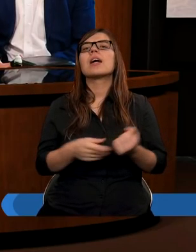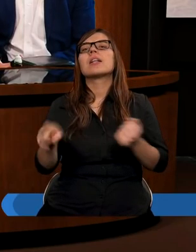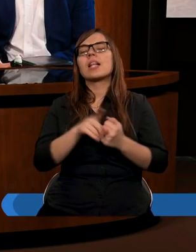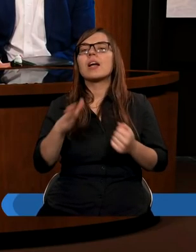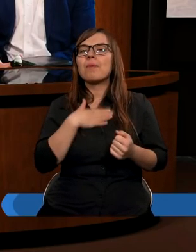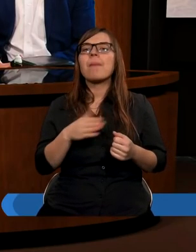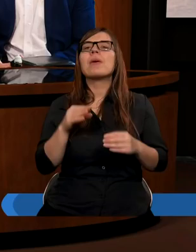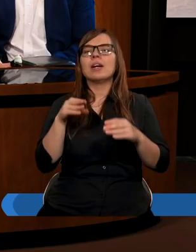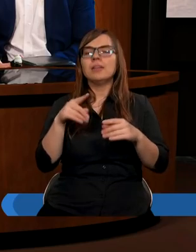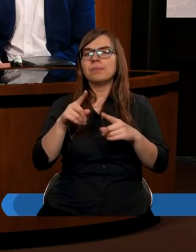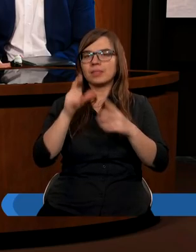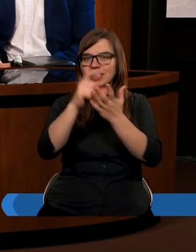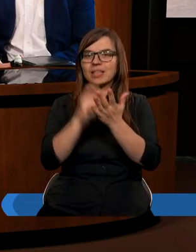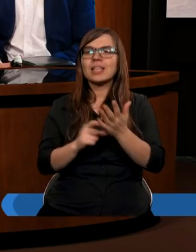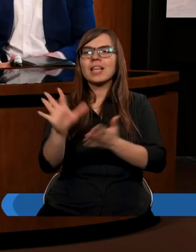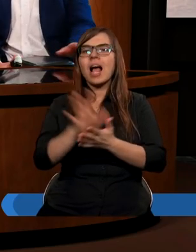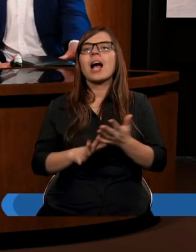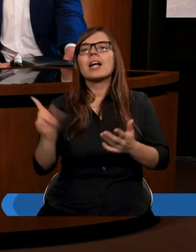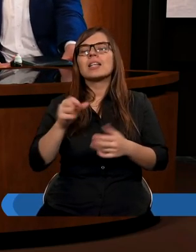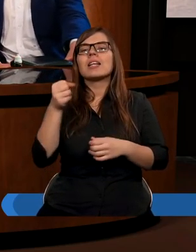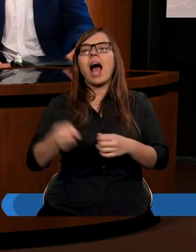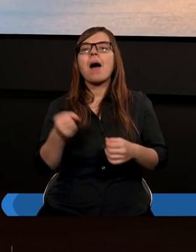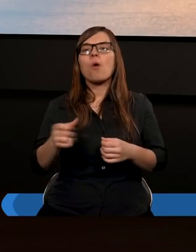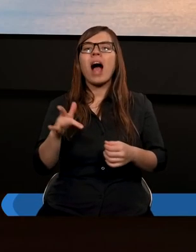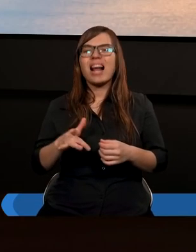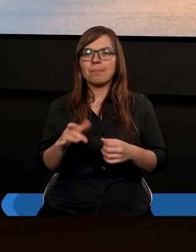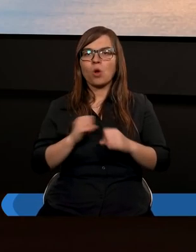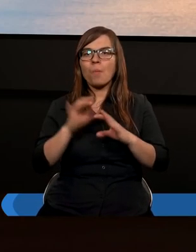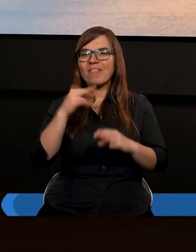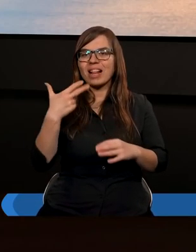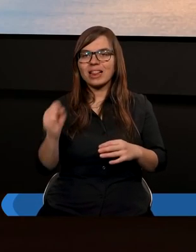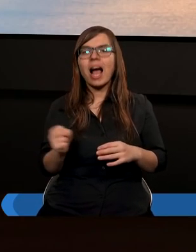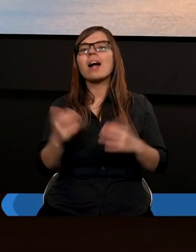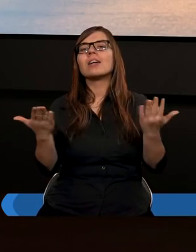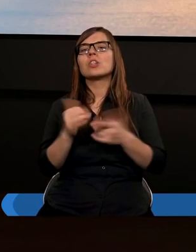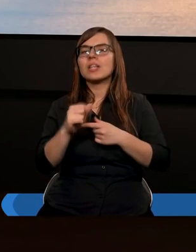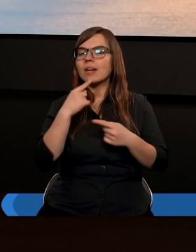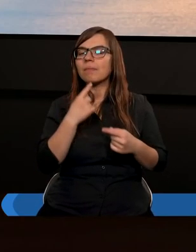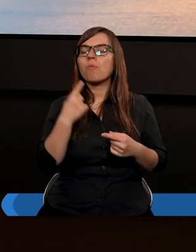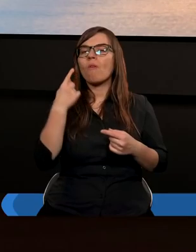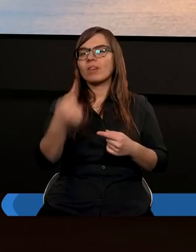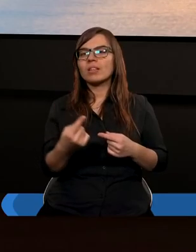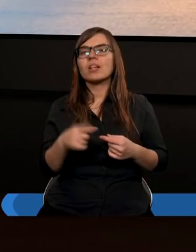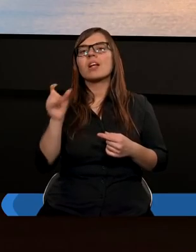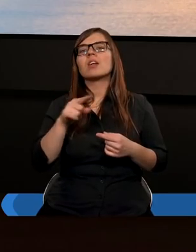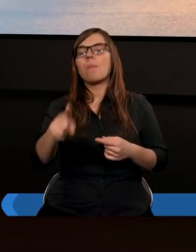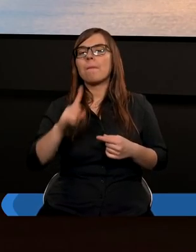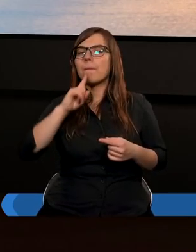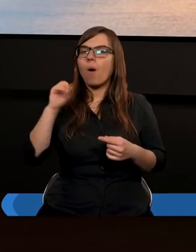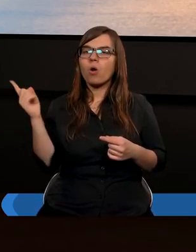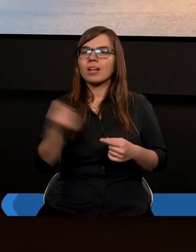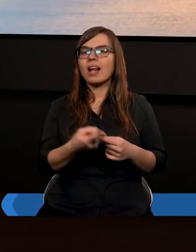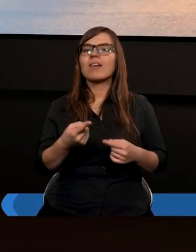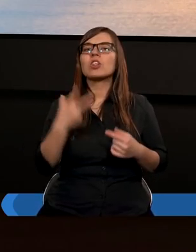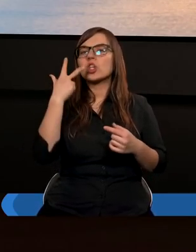przytoczony tekst z Księgi Apokalipsy, gdzie jest powiedziane, że to poselstwo